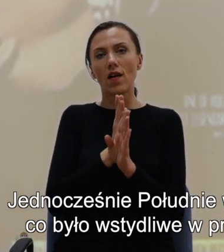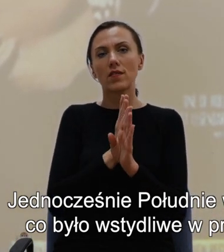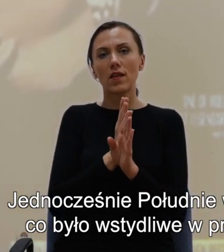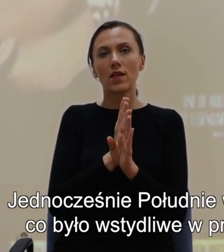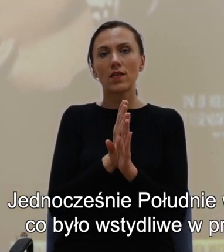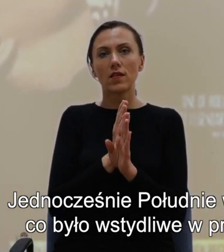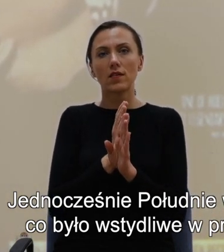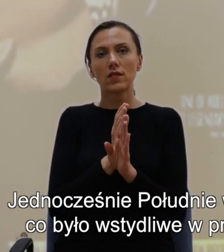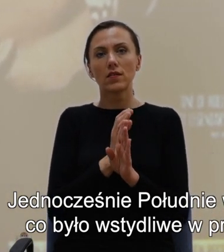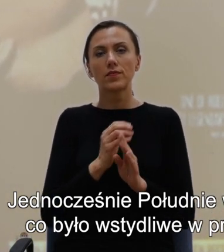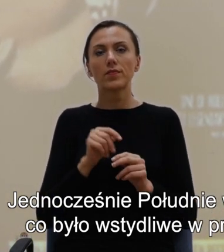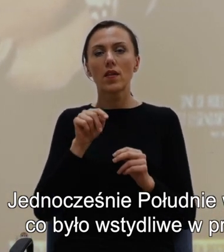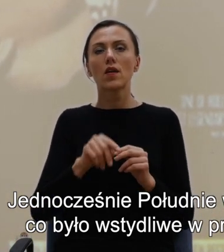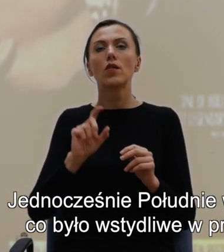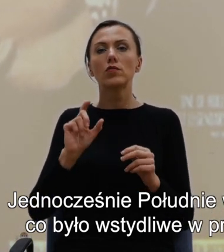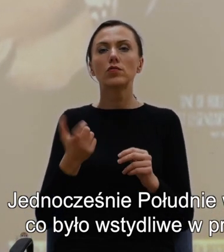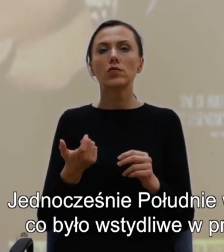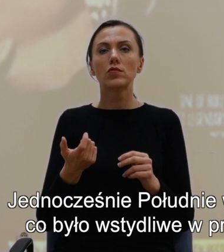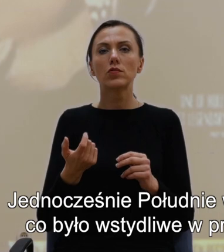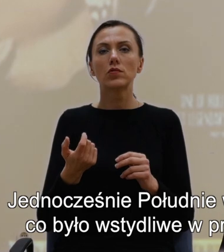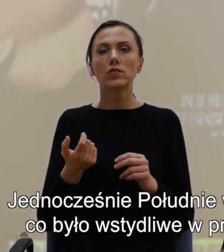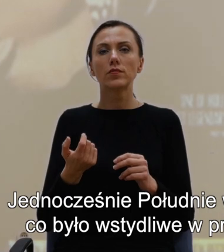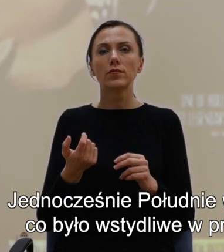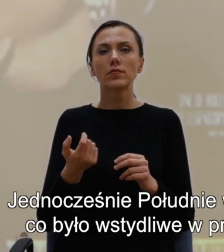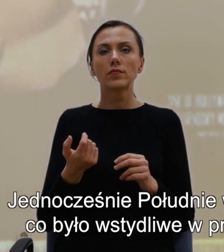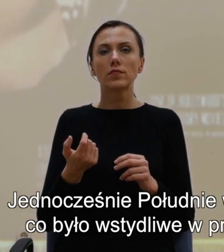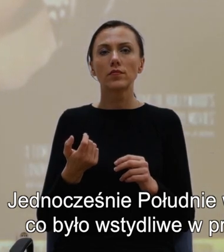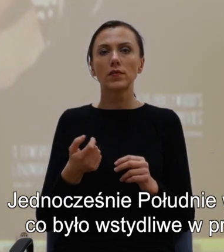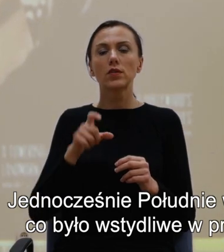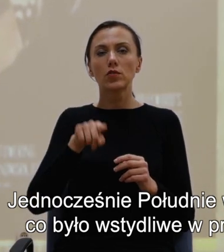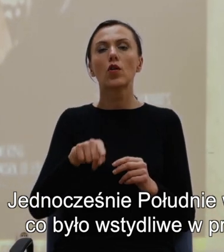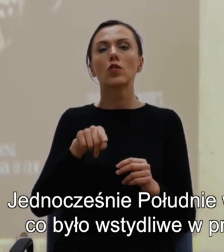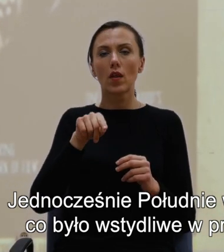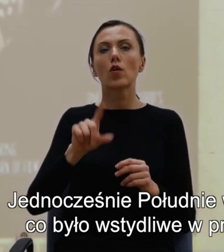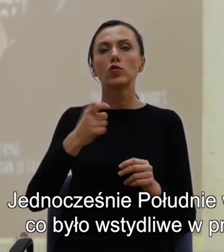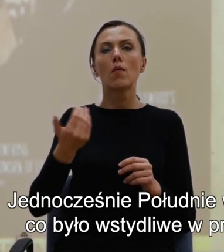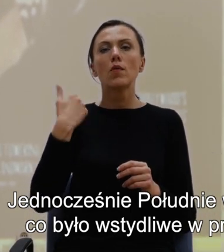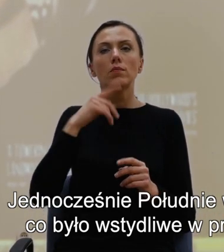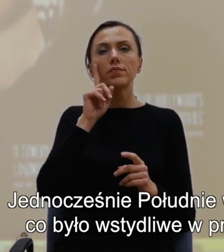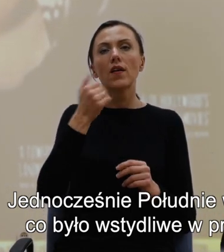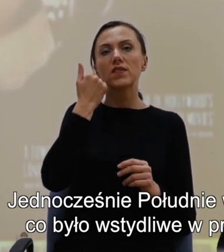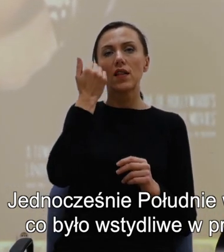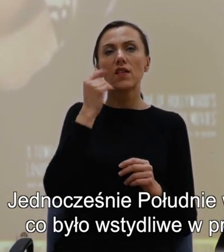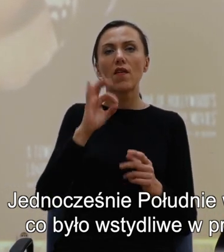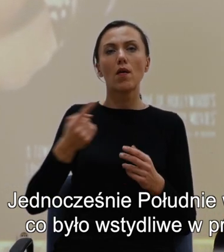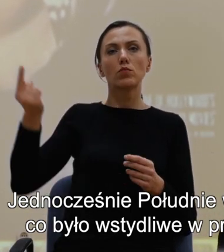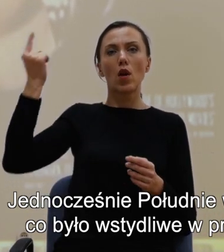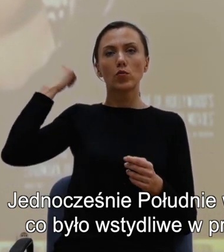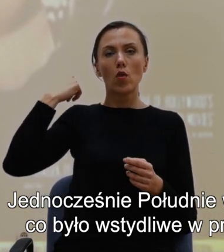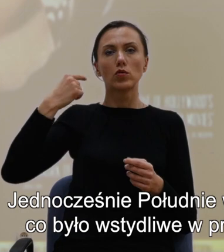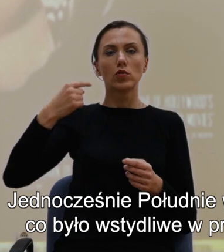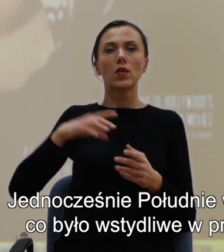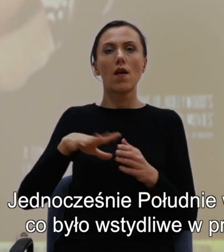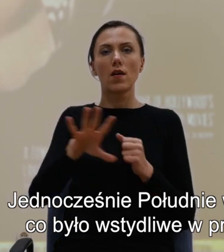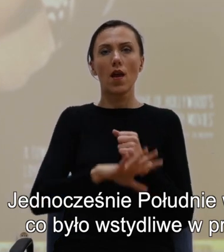co było wstydliwe w przeszłości regionu i